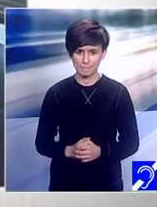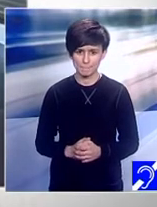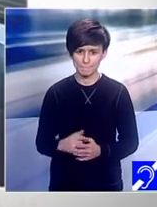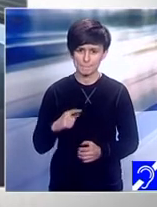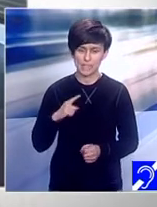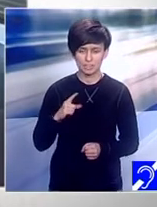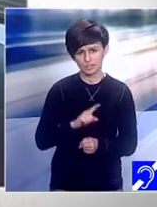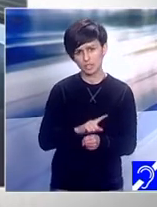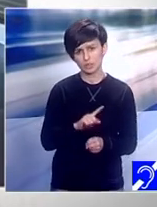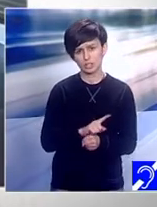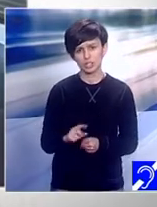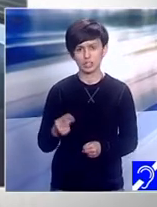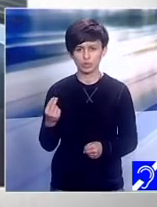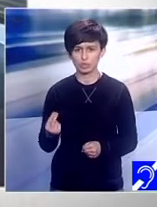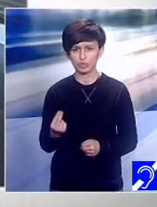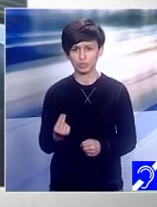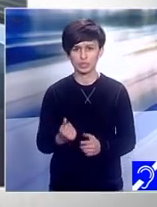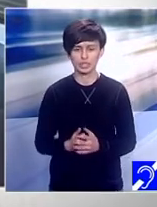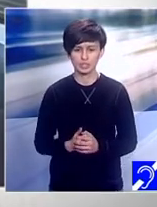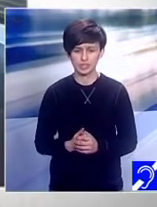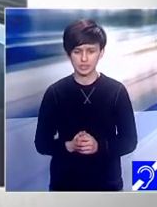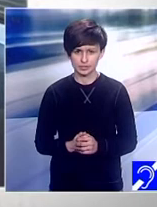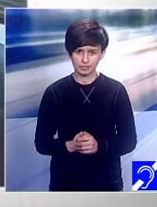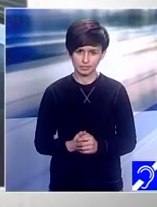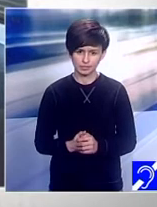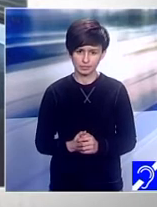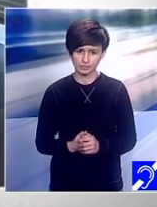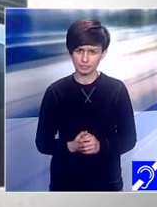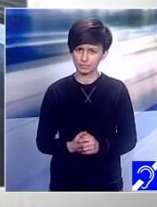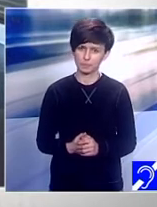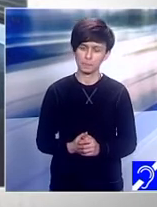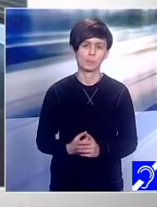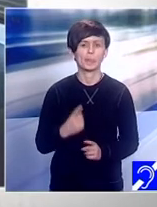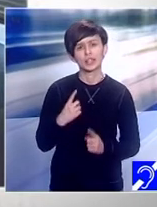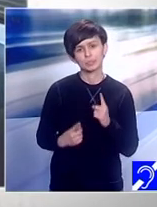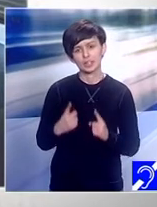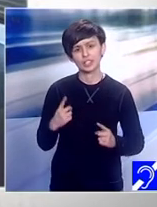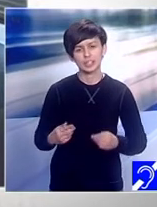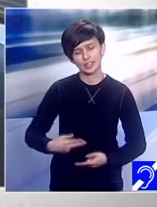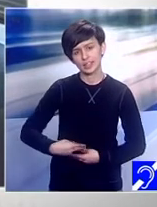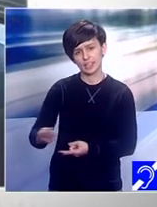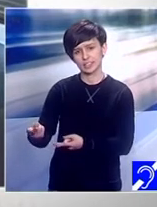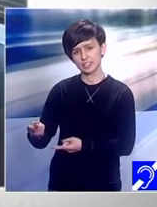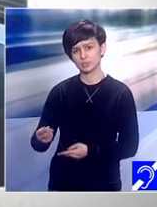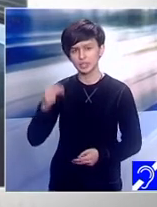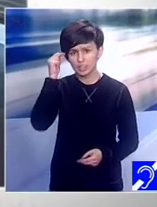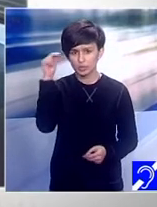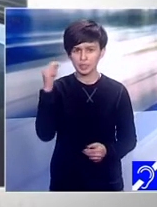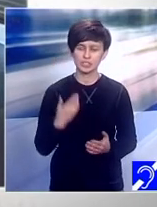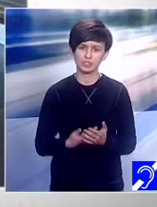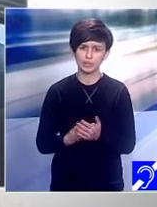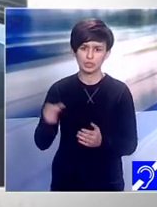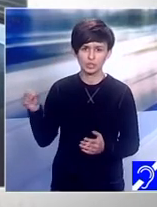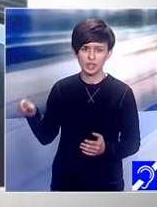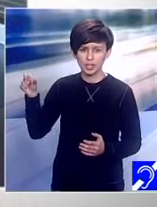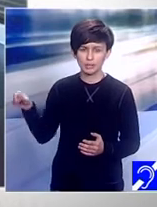că e un lucru minunat. Dacă ar fi să transmiți un mesaj pentru mame tinere sau pentru persoane care tocmai